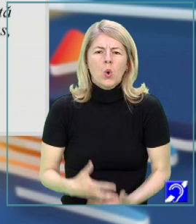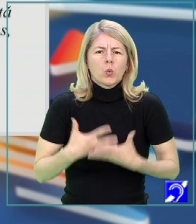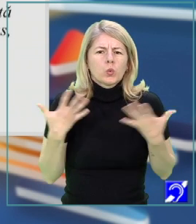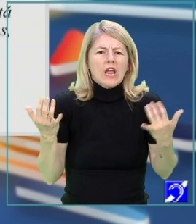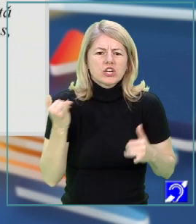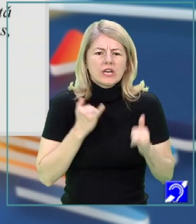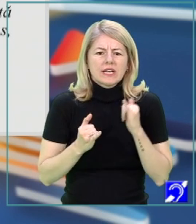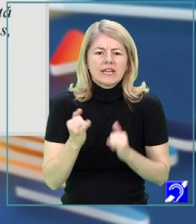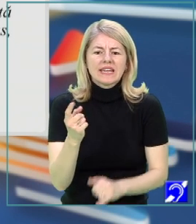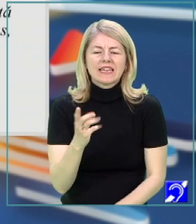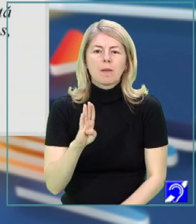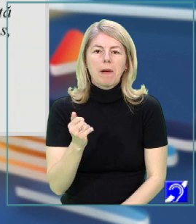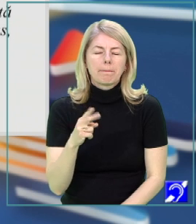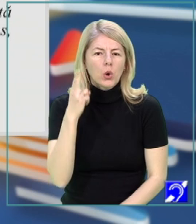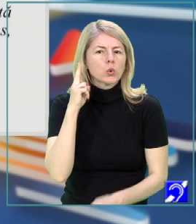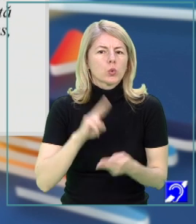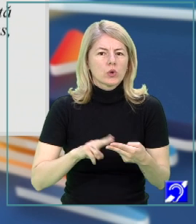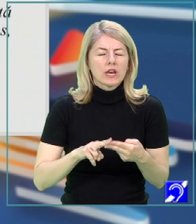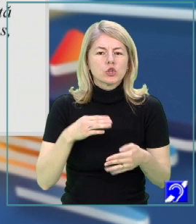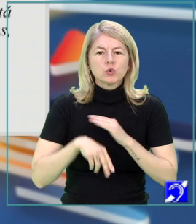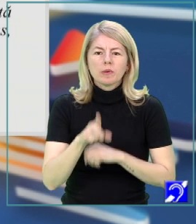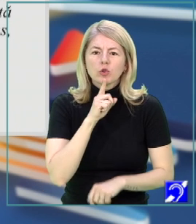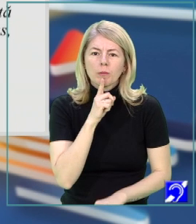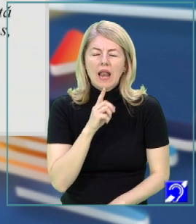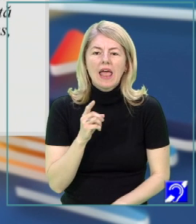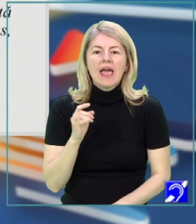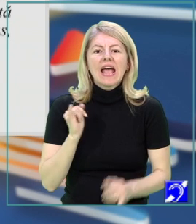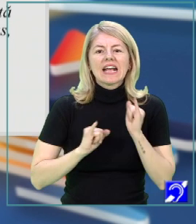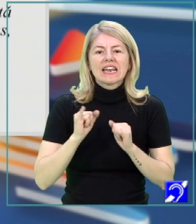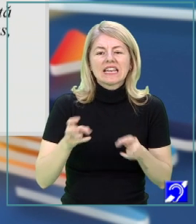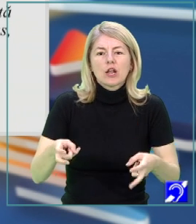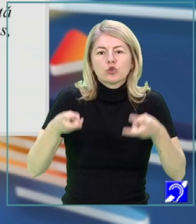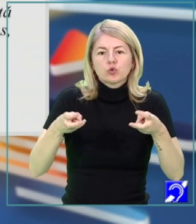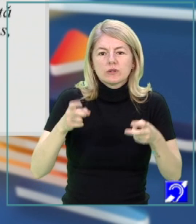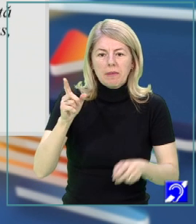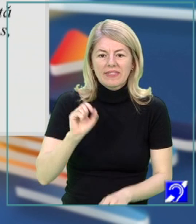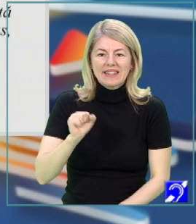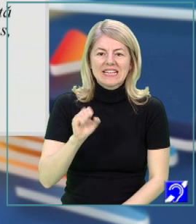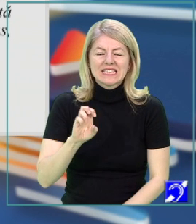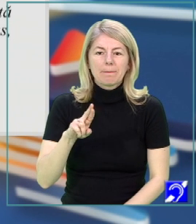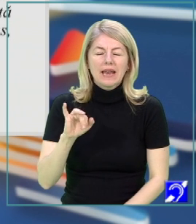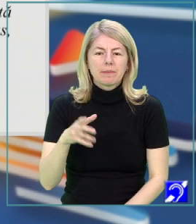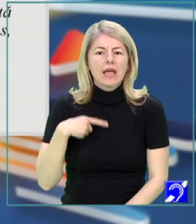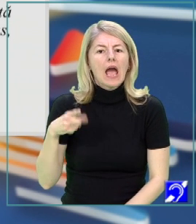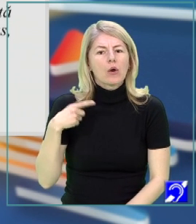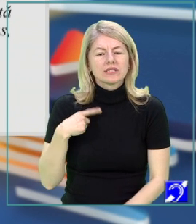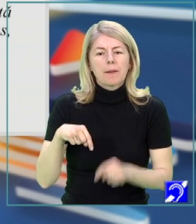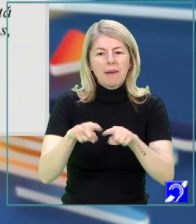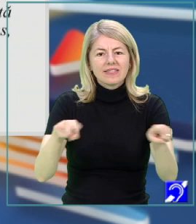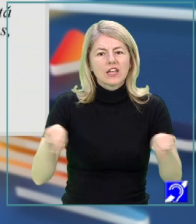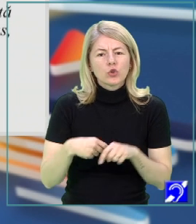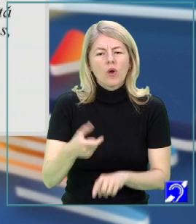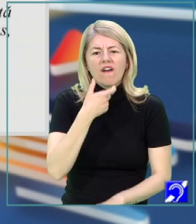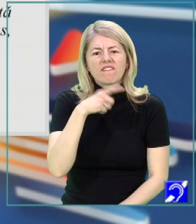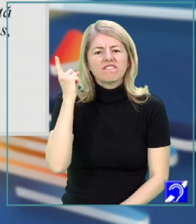Uriașele grădini din Babilon, cunoscute și sub numele de grădinile suspendate ale Semiramidei, au existat pe teritoriul vechiului